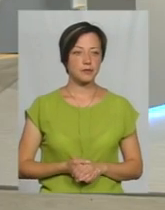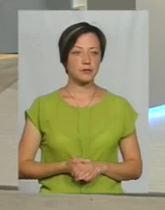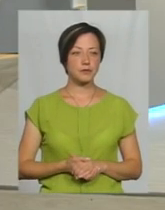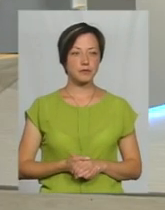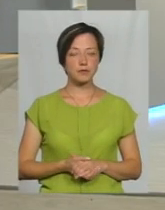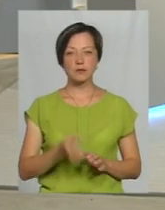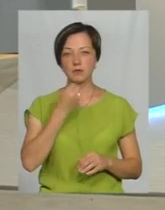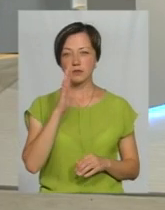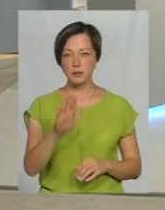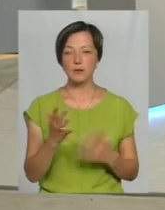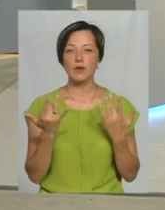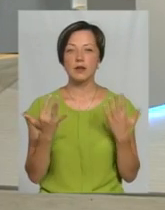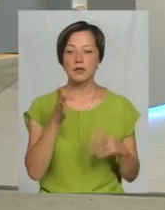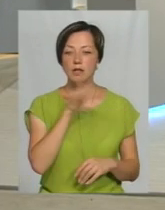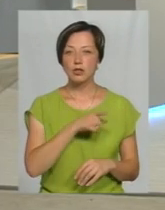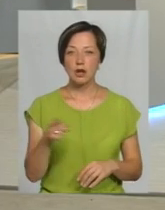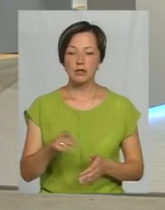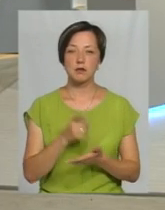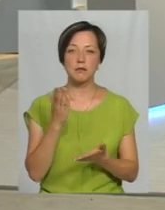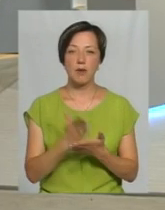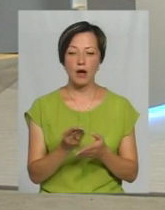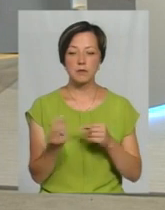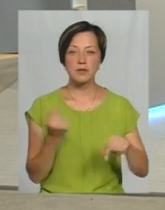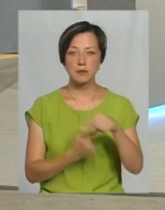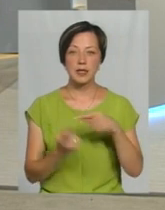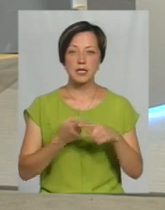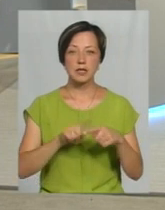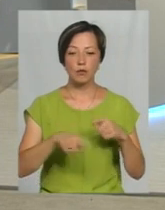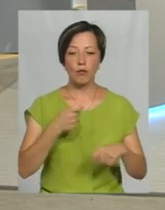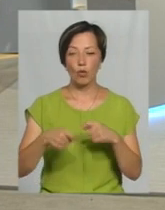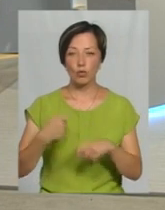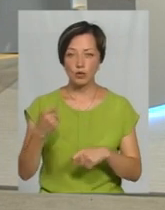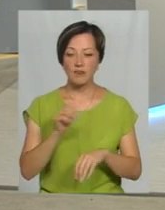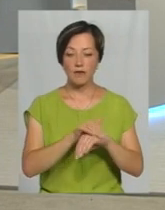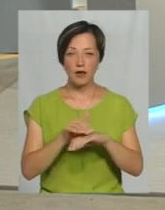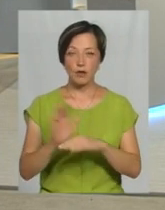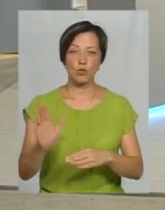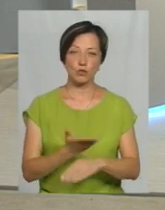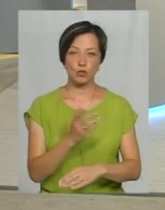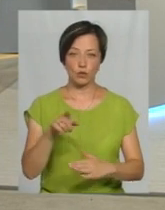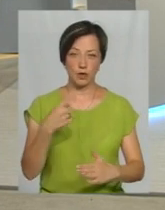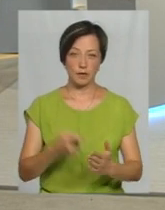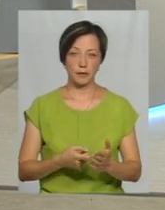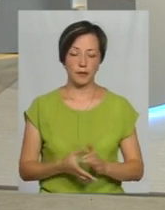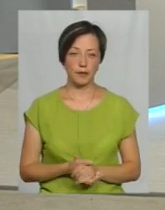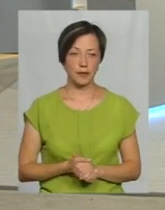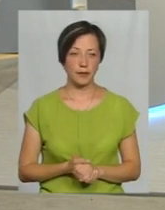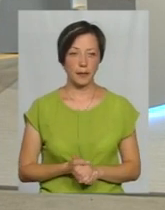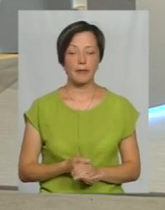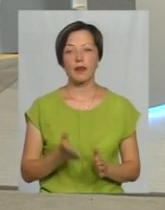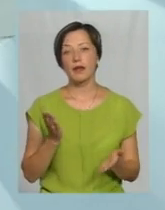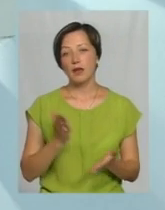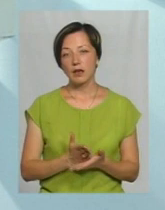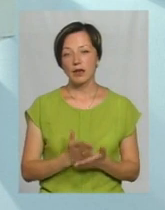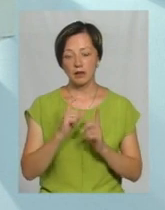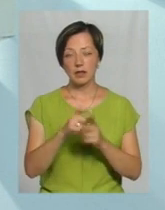Добре, скільки часу мають підприємці, аби оці порушення, які виявили, усунути? Ну, є такі,